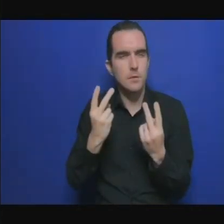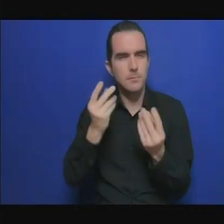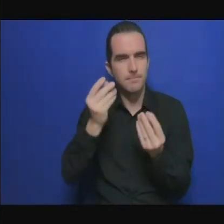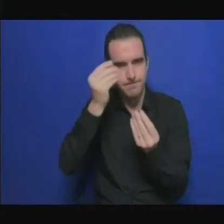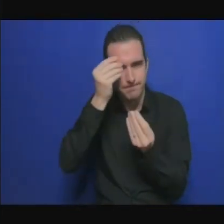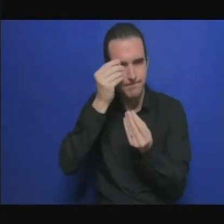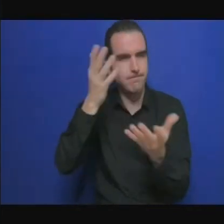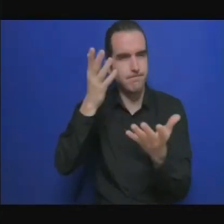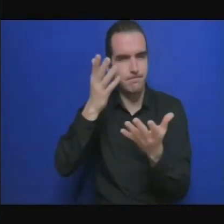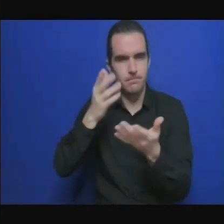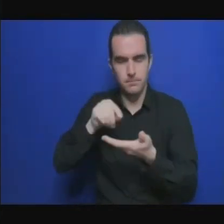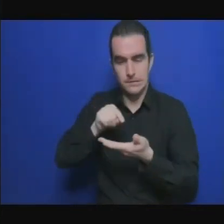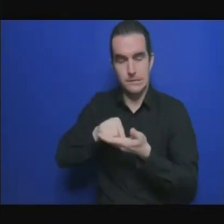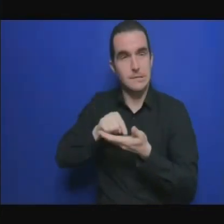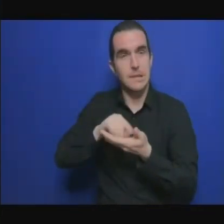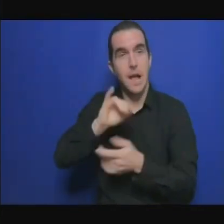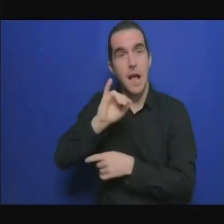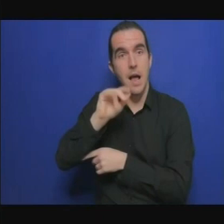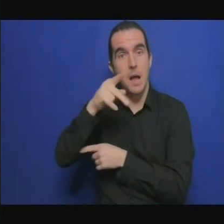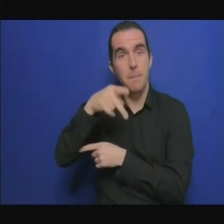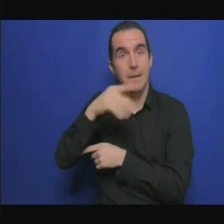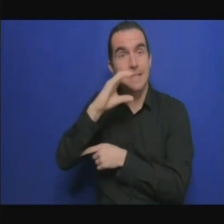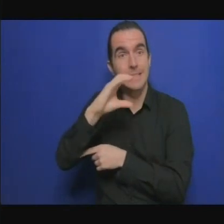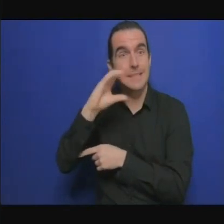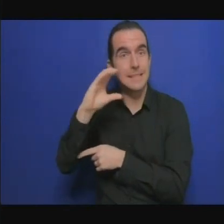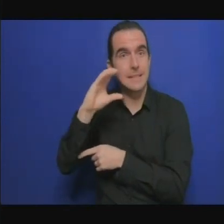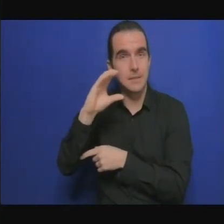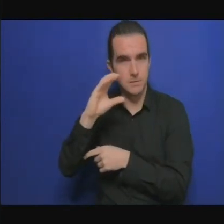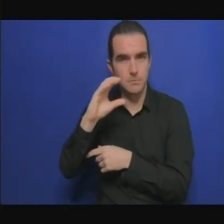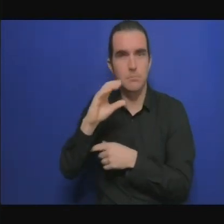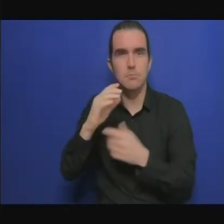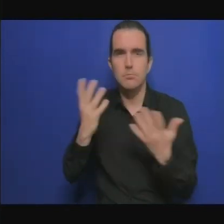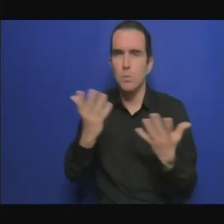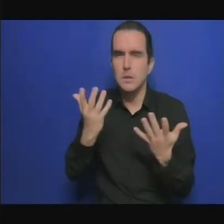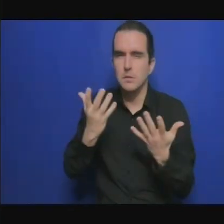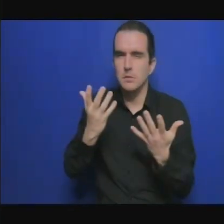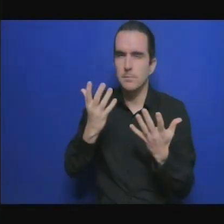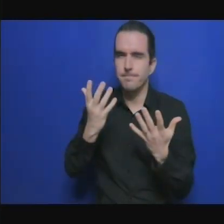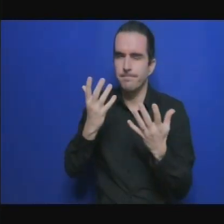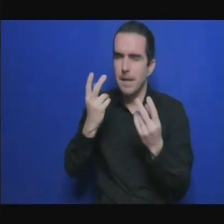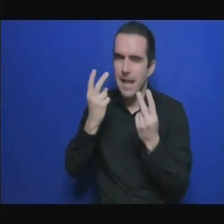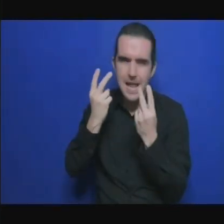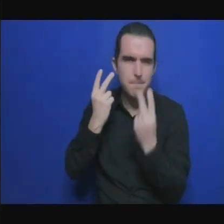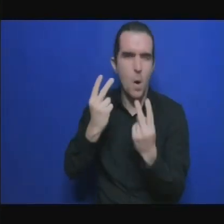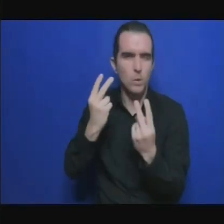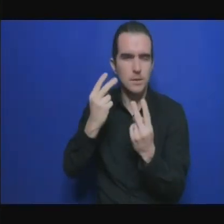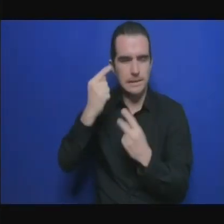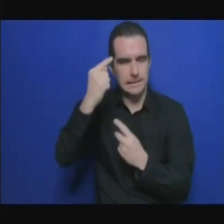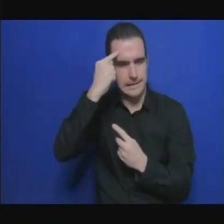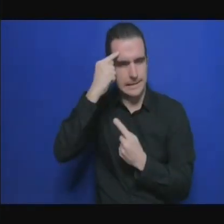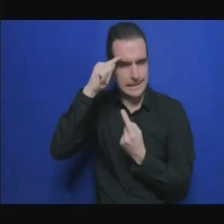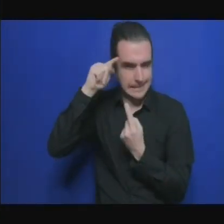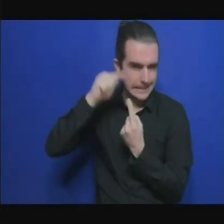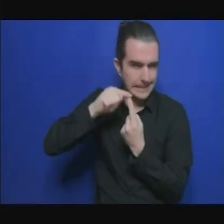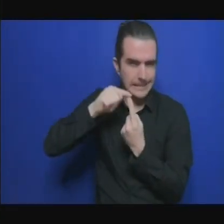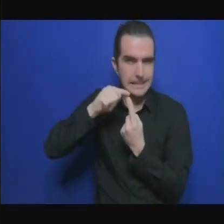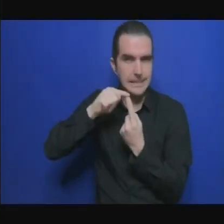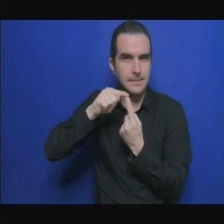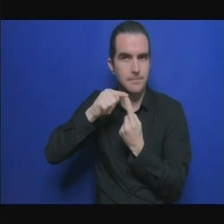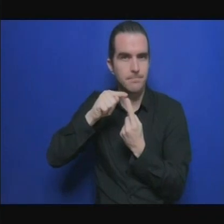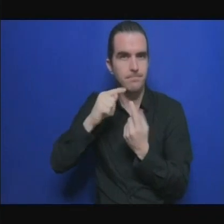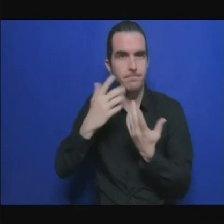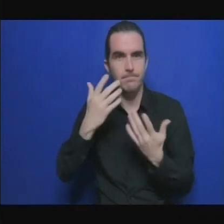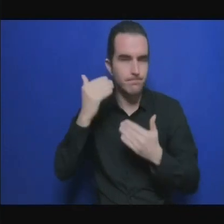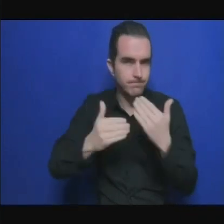dépassé en 2050-2060, lors de la signature de l'accord de Paris en 2013-2015,